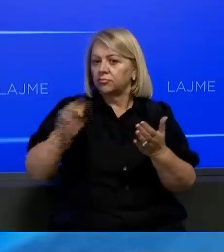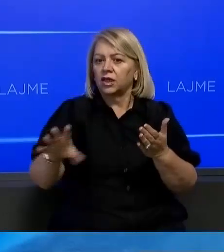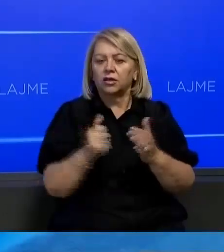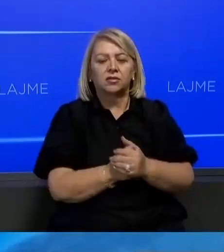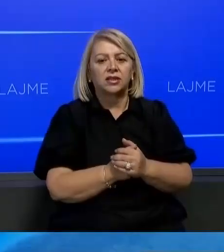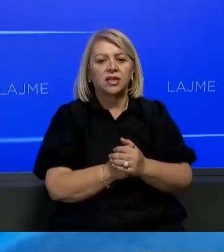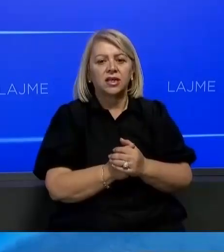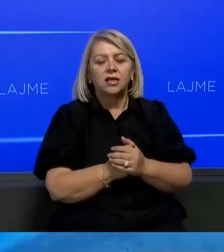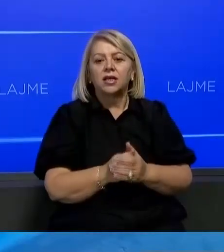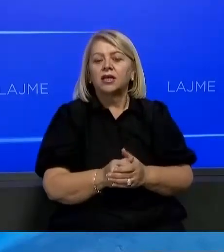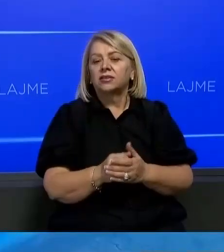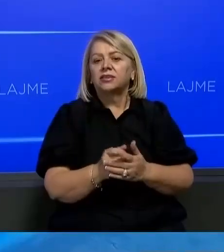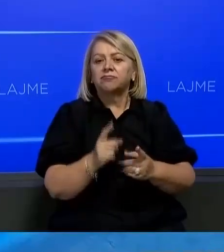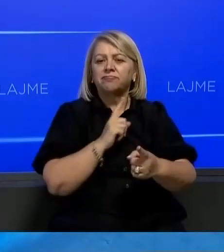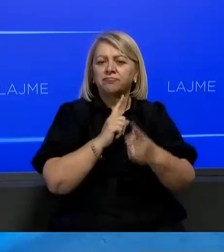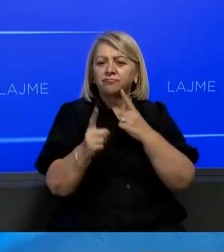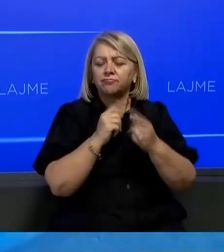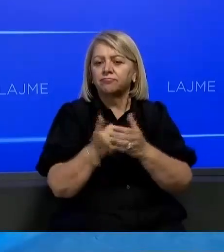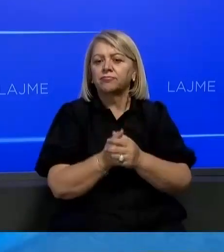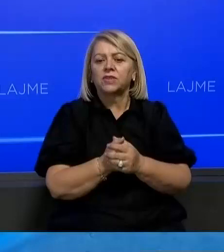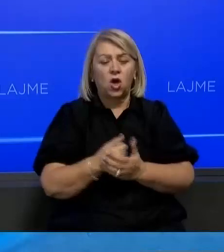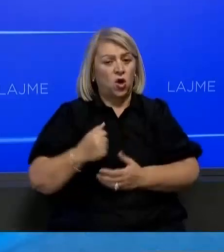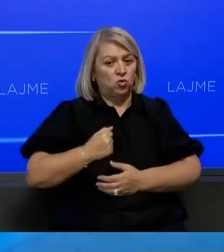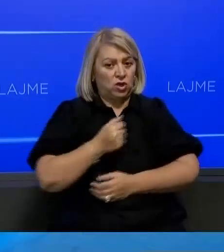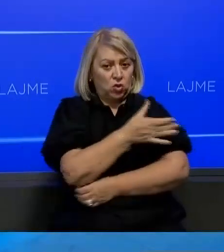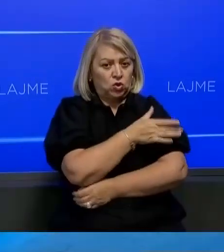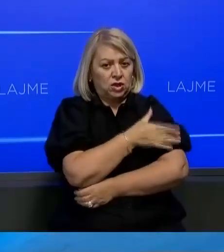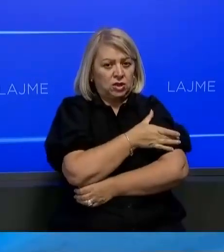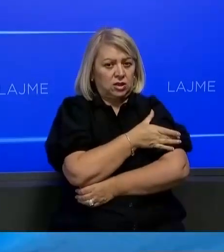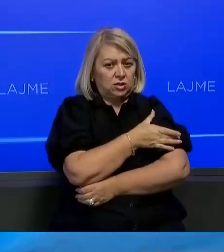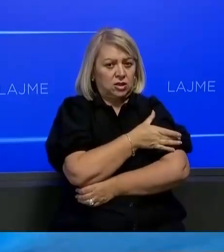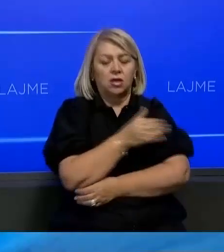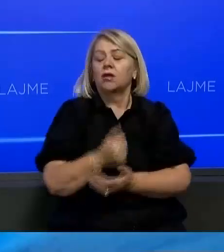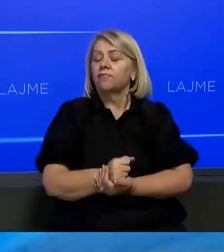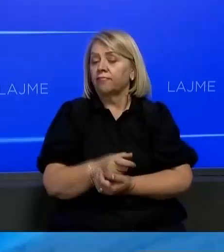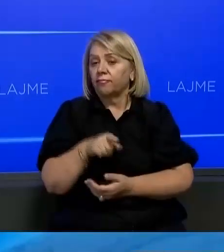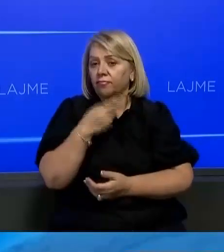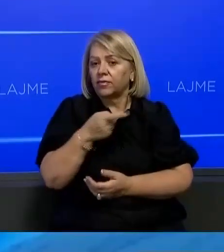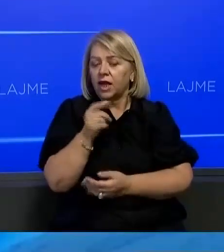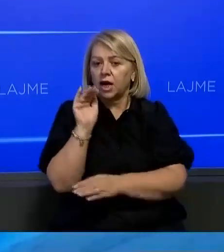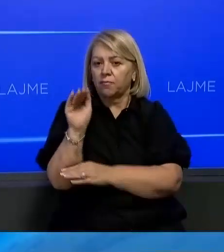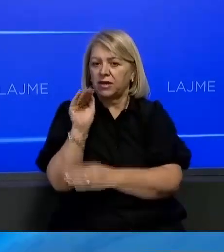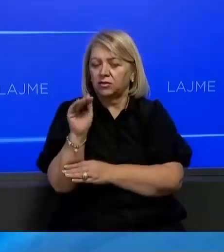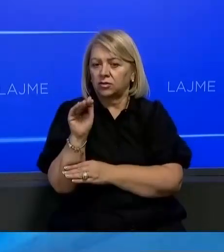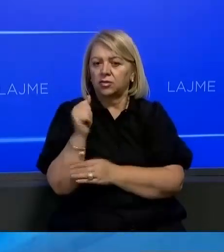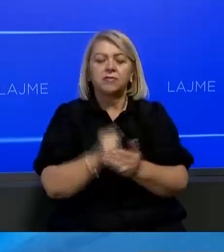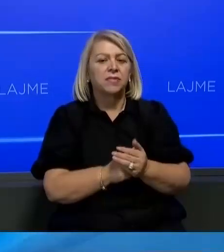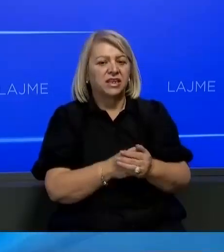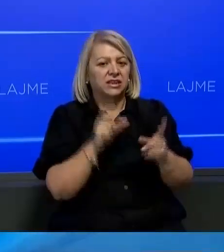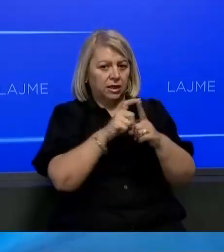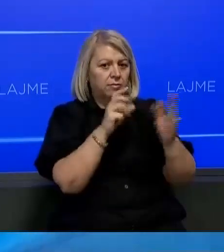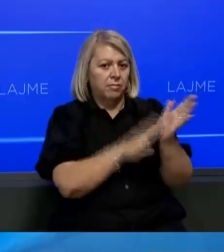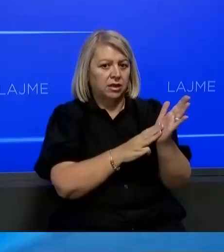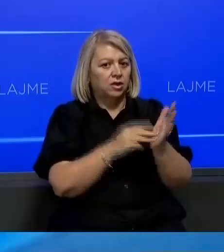për trafikim të palitëshëm të organeve nga ushtria qilirimtare Kosovës të cilat i kishtë siel në një raport të senatori Dik Marti.